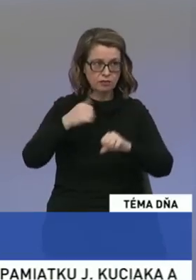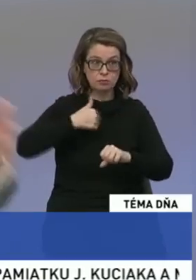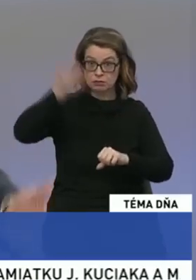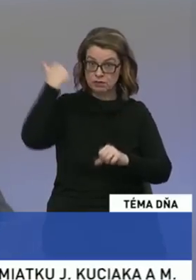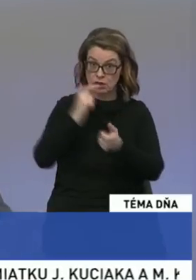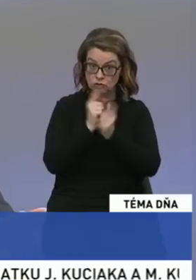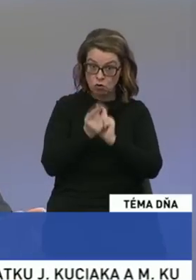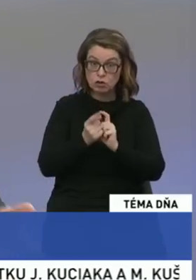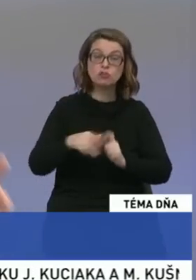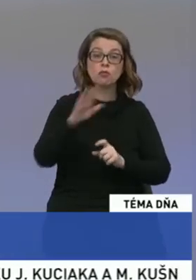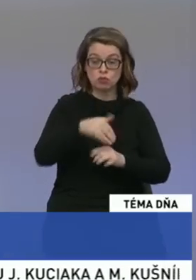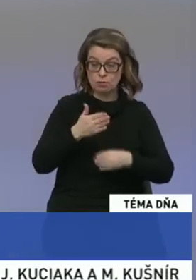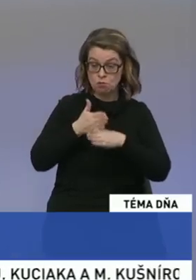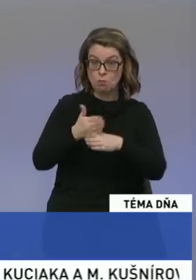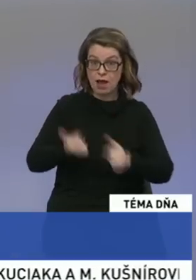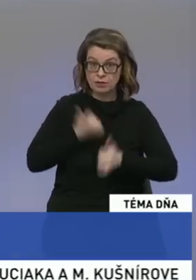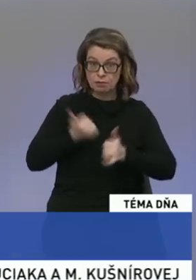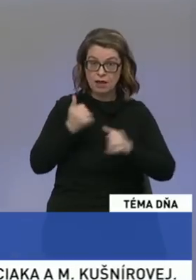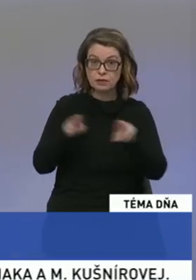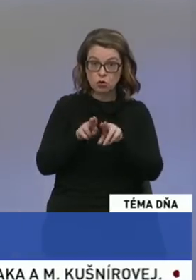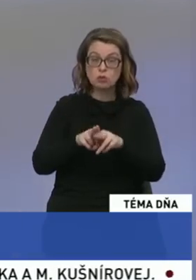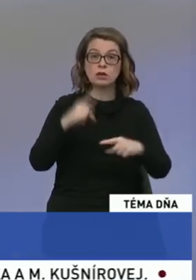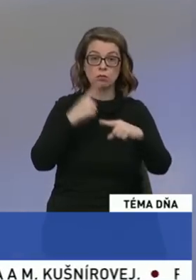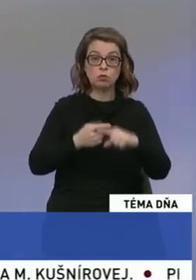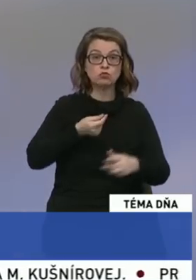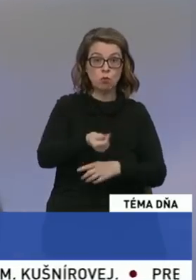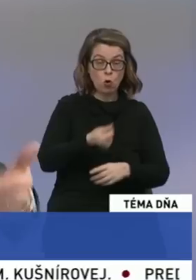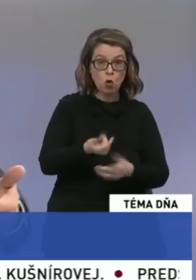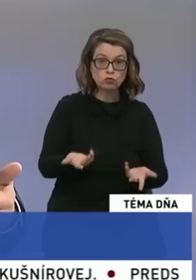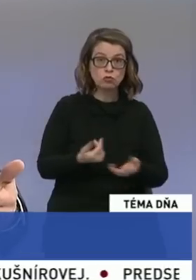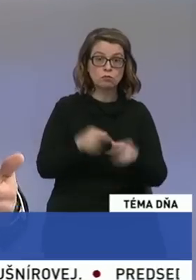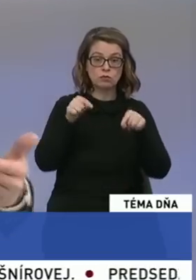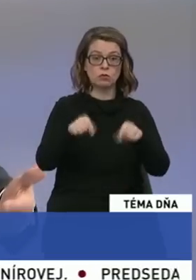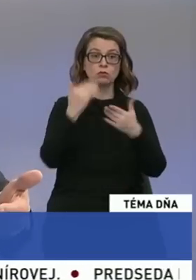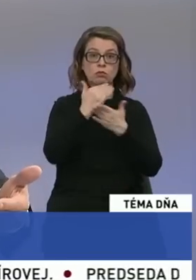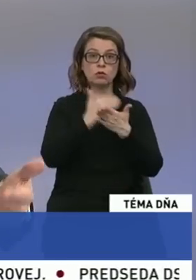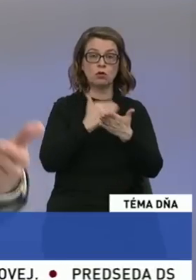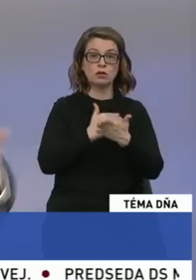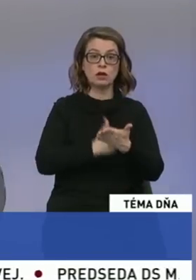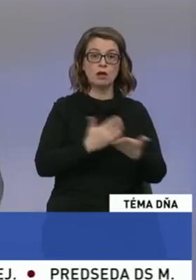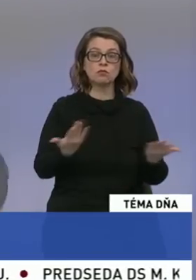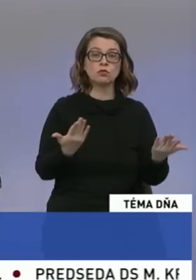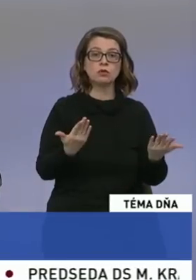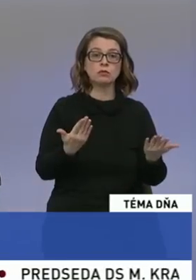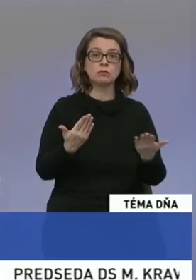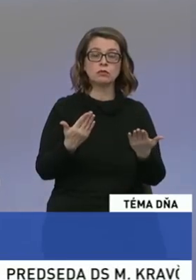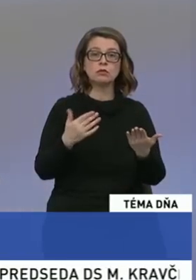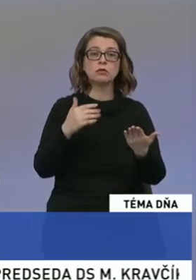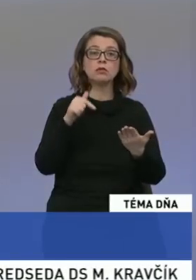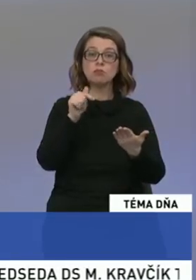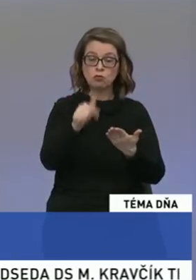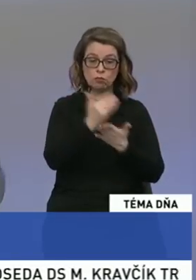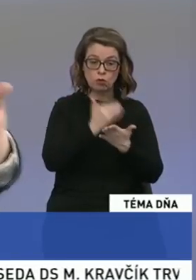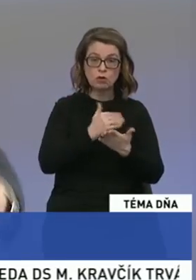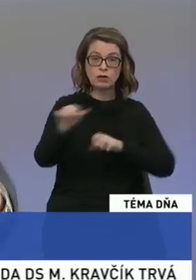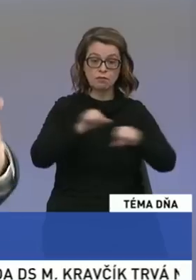budeme pomáhať aj mladým rodinám, aj dôchodcom, tak v tomto programe pokračuje súčasná vláda do konca svojho mandátu.